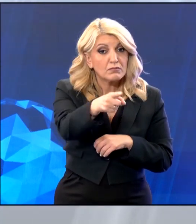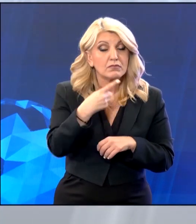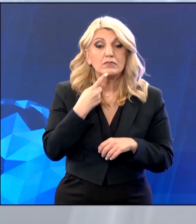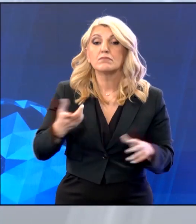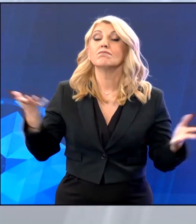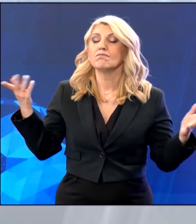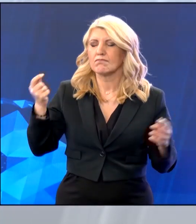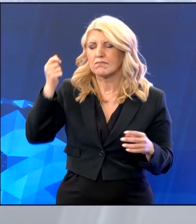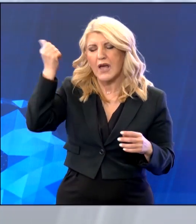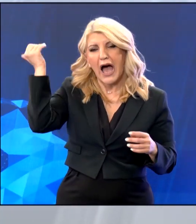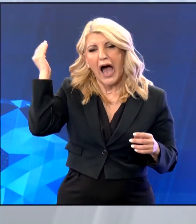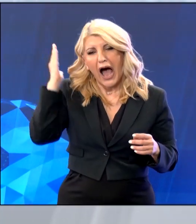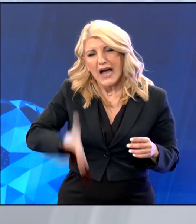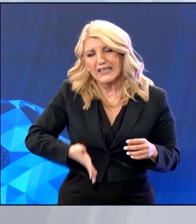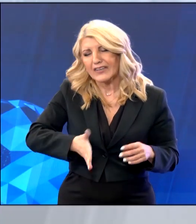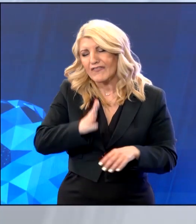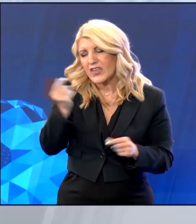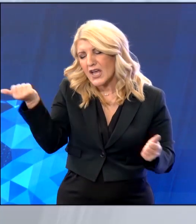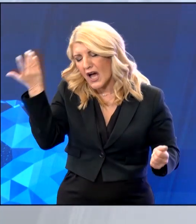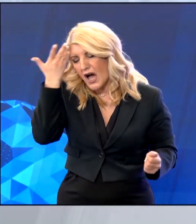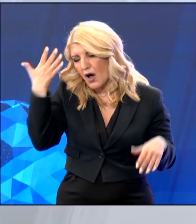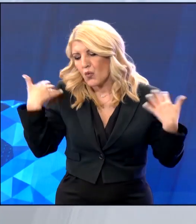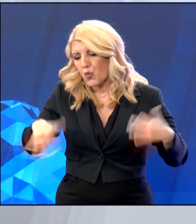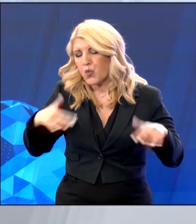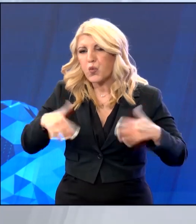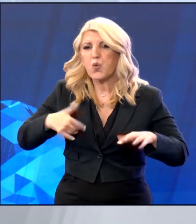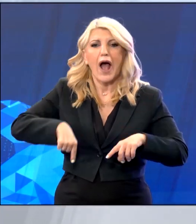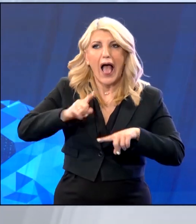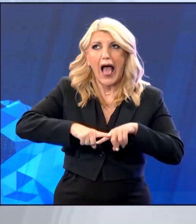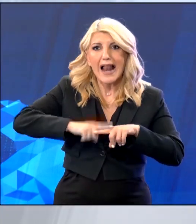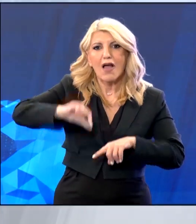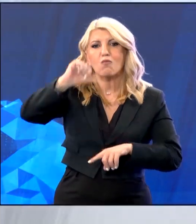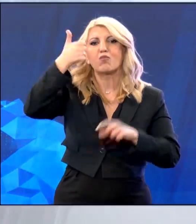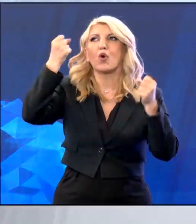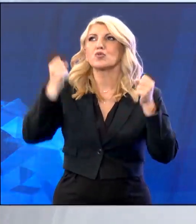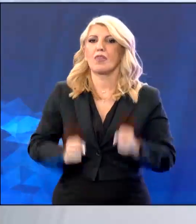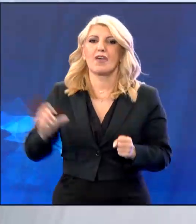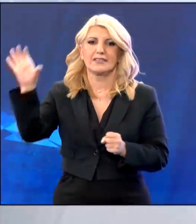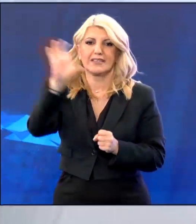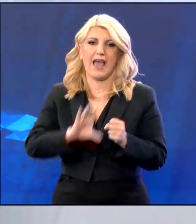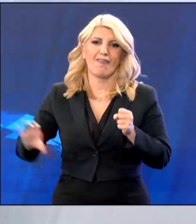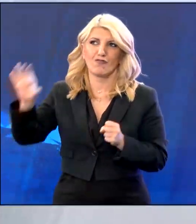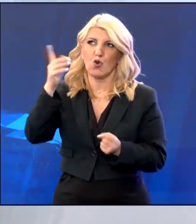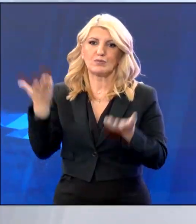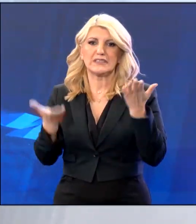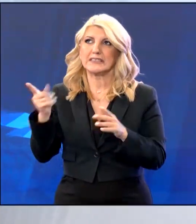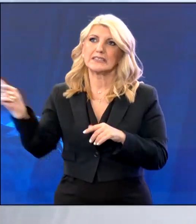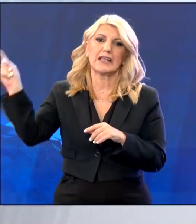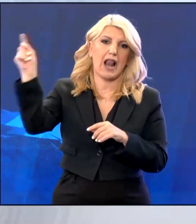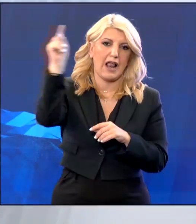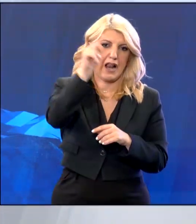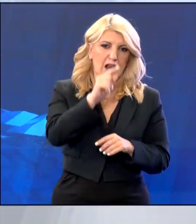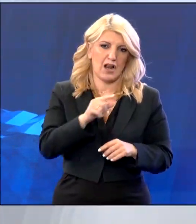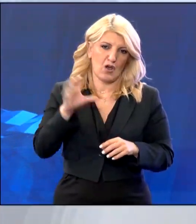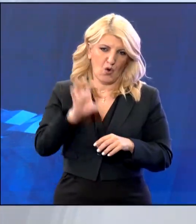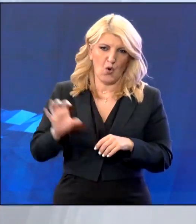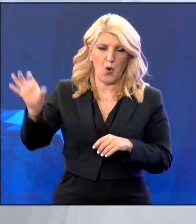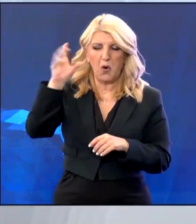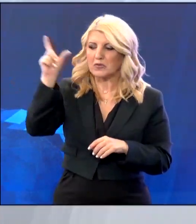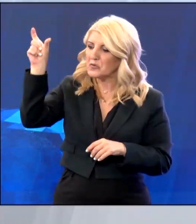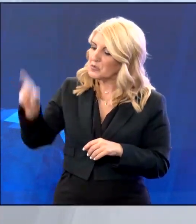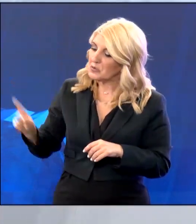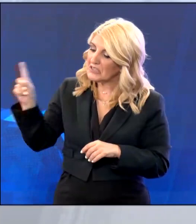την Ευρώπη. Κατάφερε ο κύριος Μητσοτάκης να μας κάνει πρωταθλητές της ακρίβειας. Στην αγορά της Κυψέλης περιόδευσε